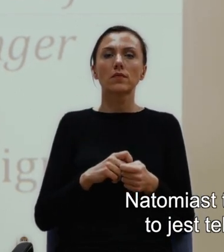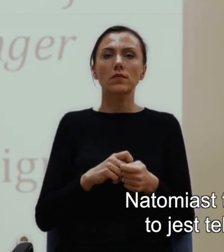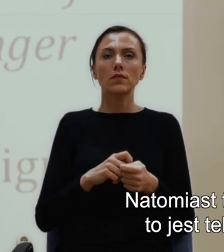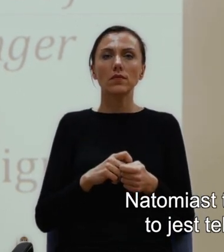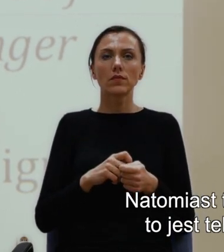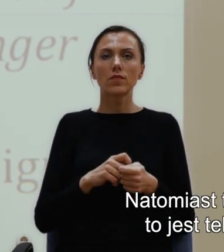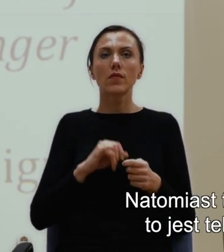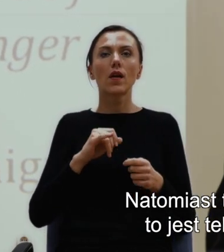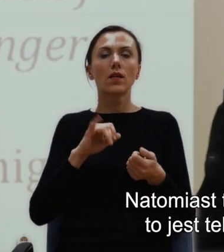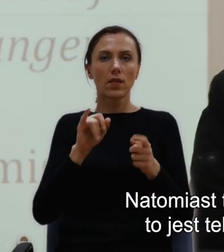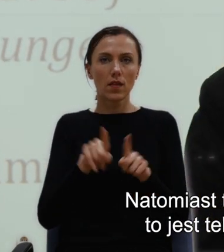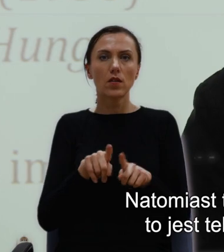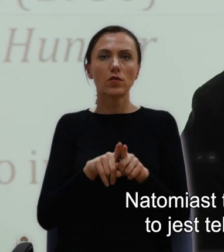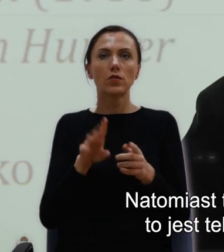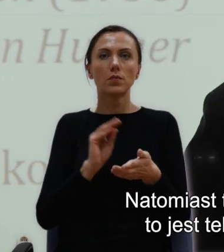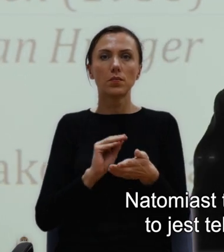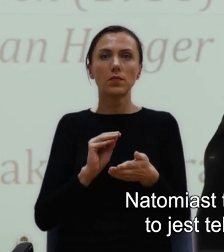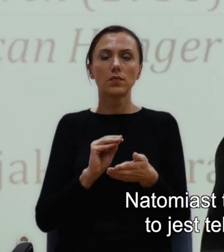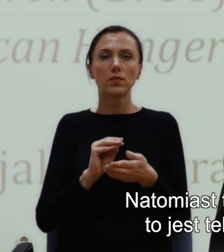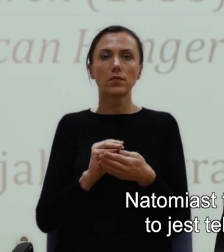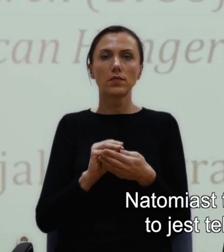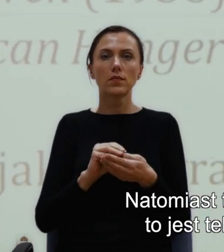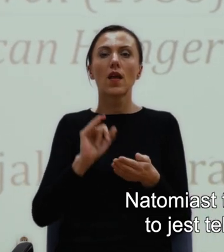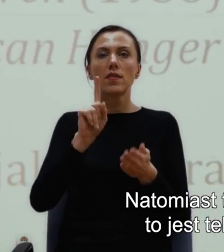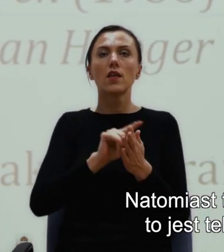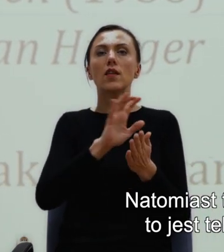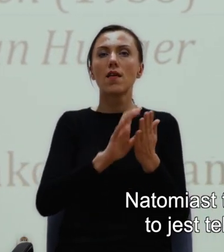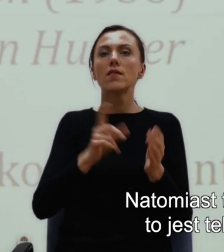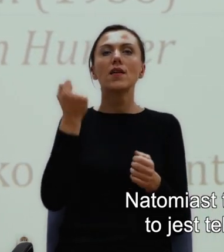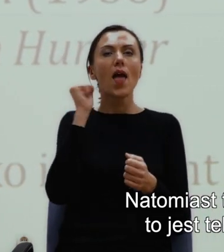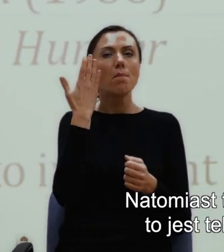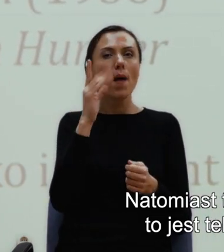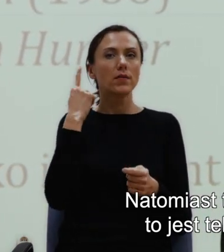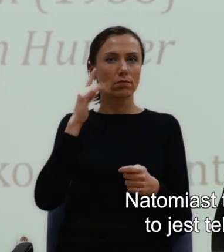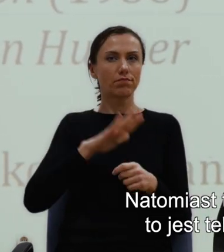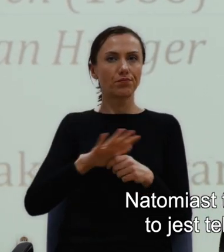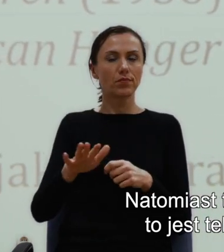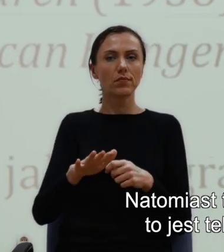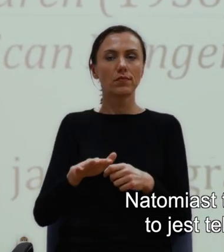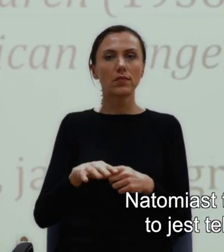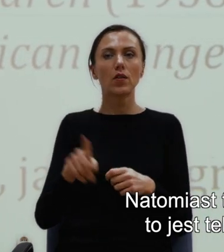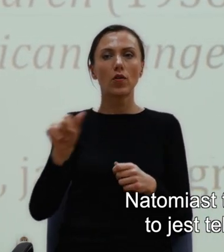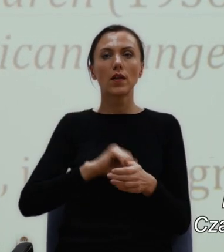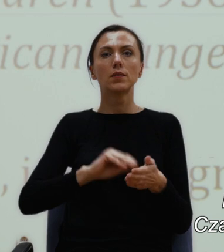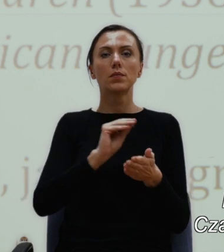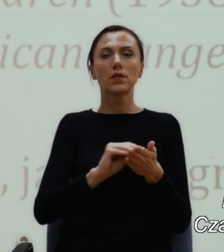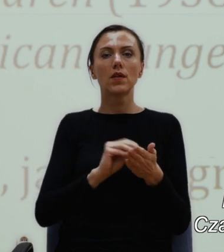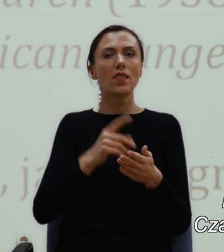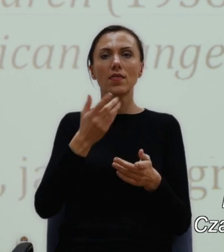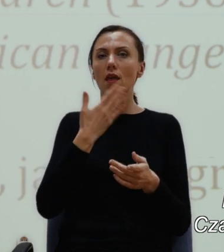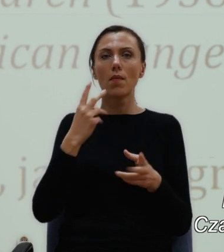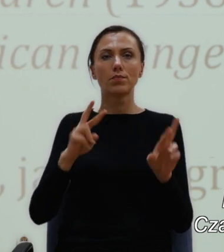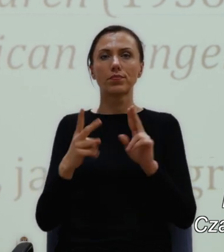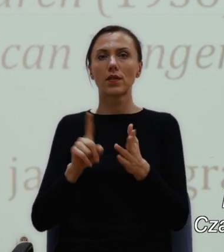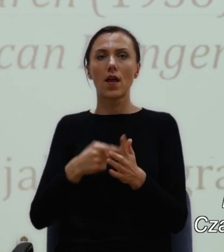Natomiast tekstem, za który jest najbardziej znany to jest tekst nieprzetłumaczony na język polski. Black boy,